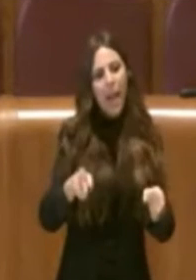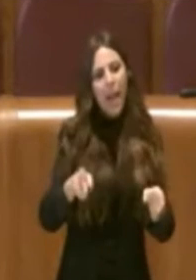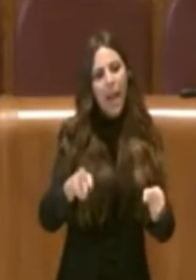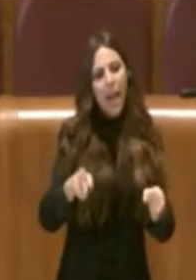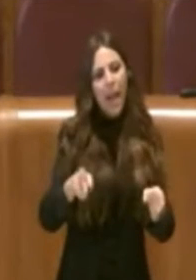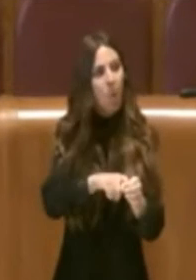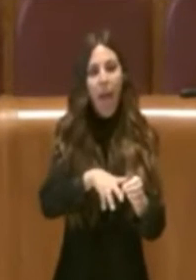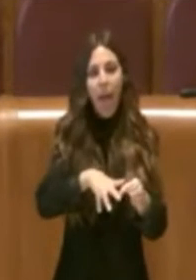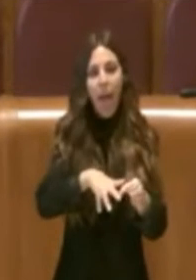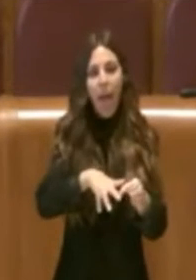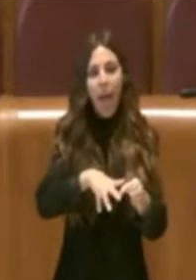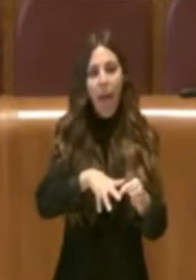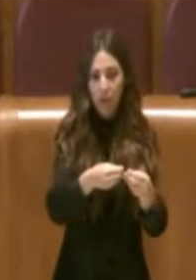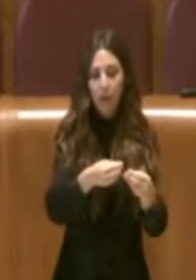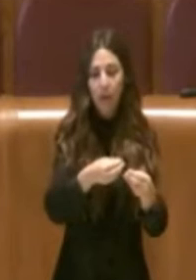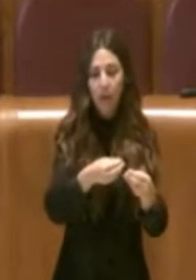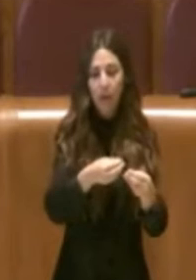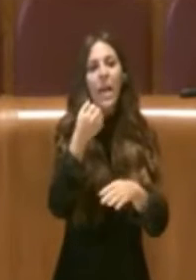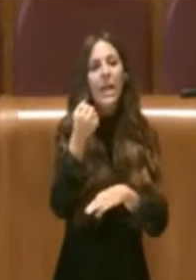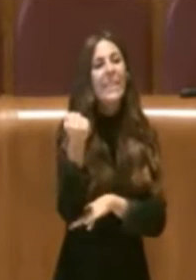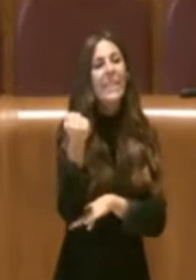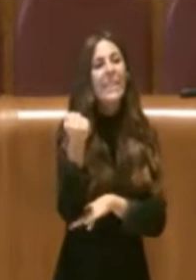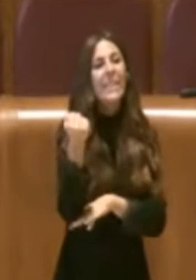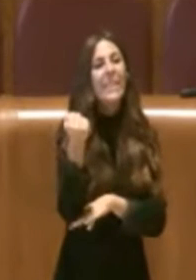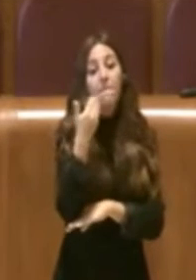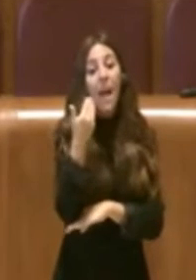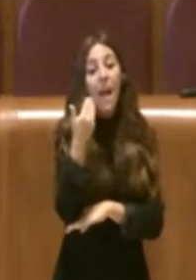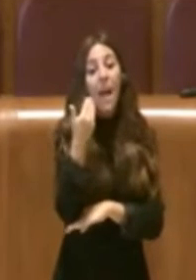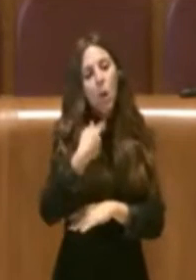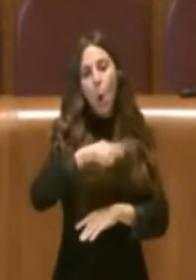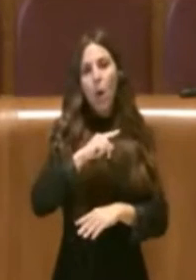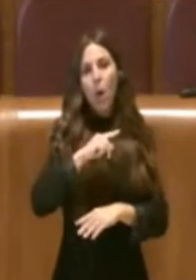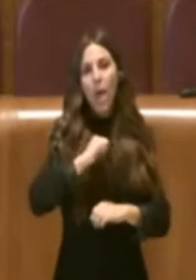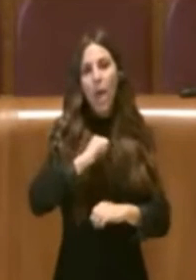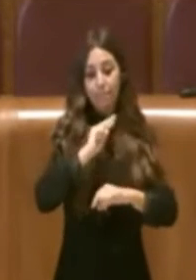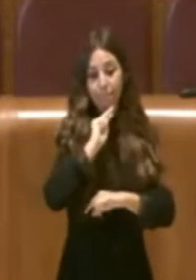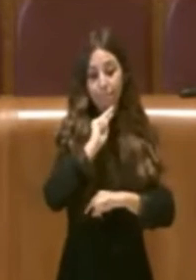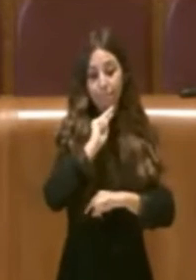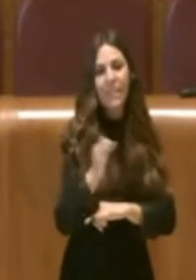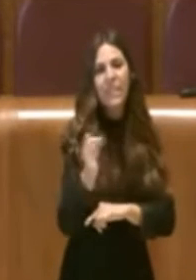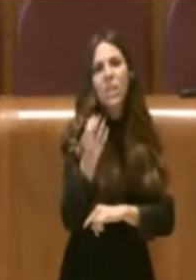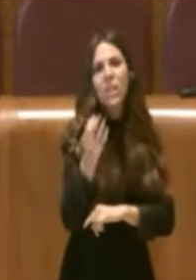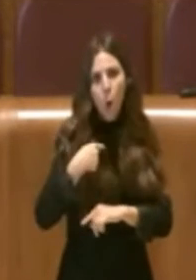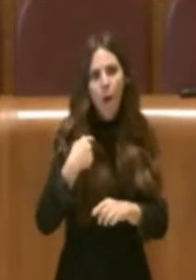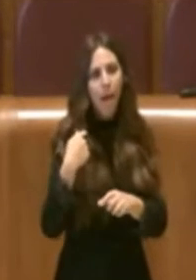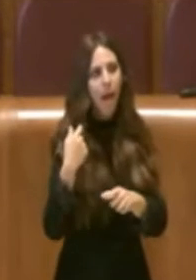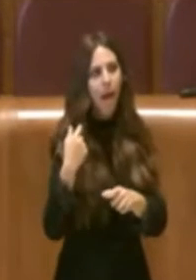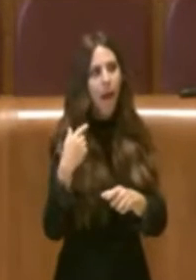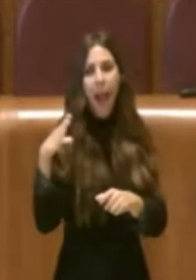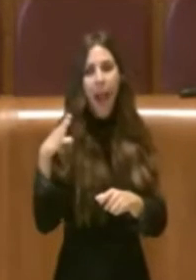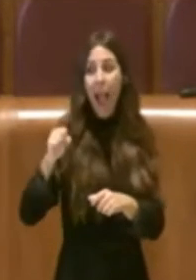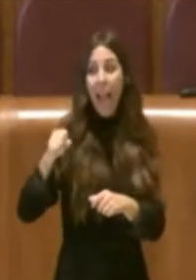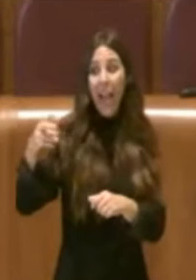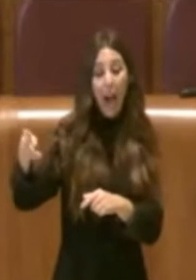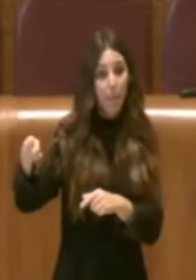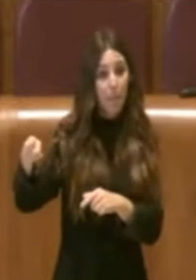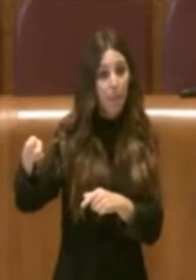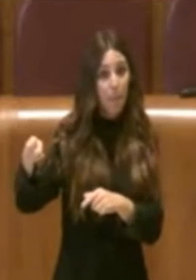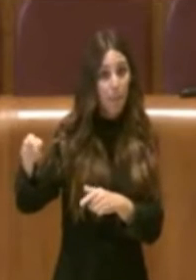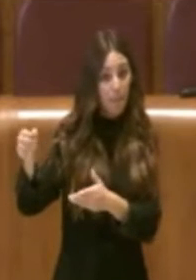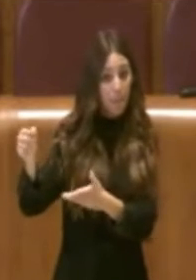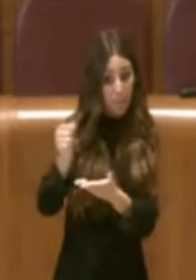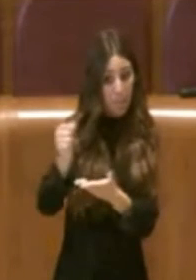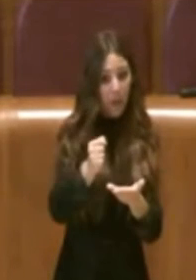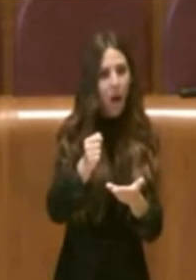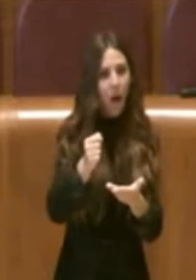allora richieste giuste di mancanza di servizi a cui bisognava dare risposta, se noi adesso dovessimo procedere con la CAM avrebbe un costo